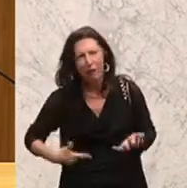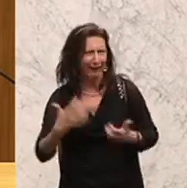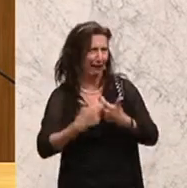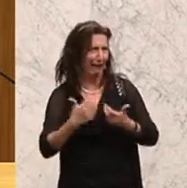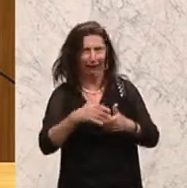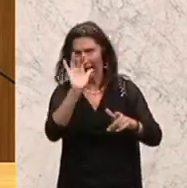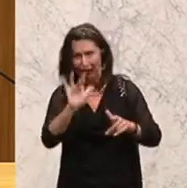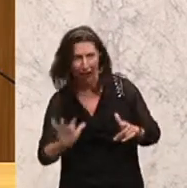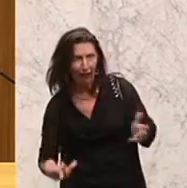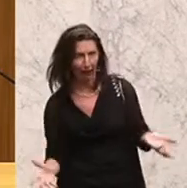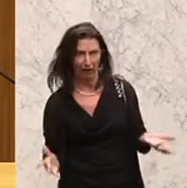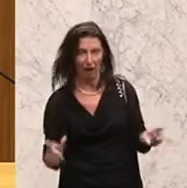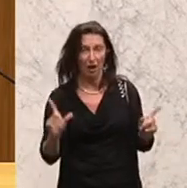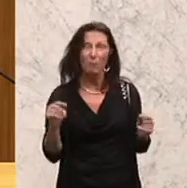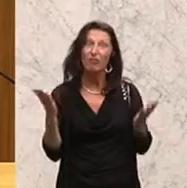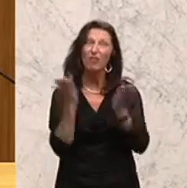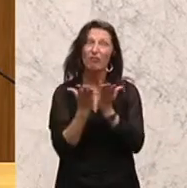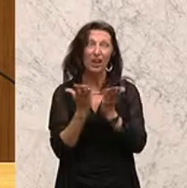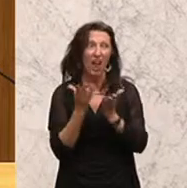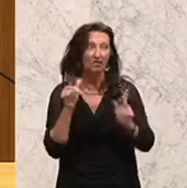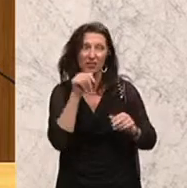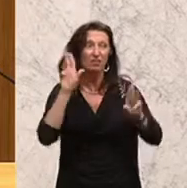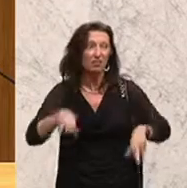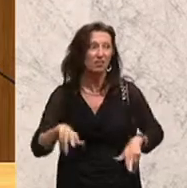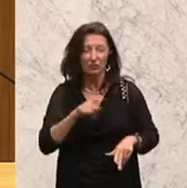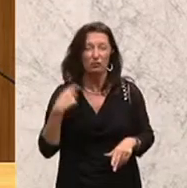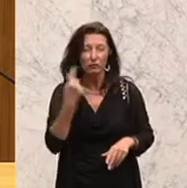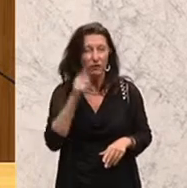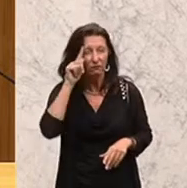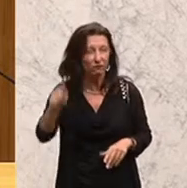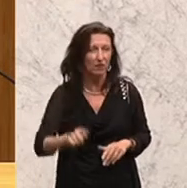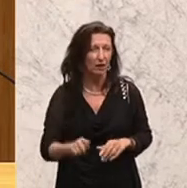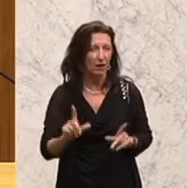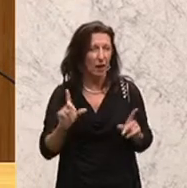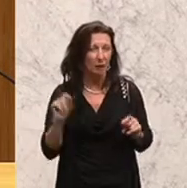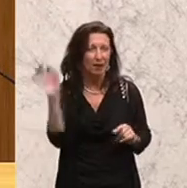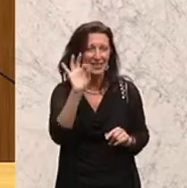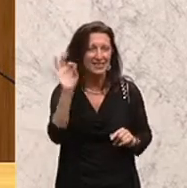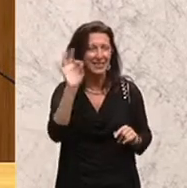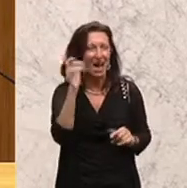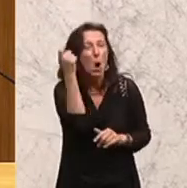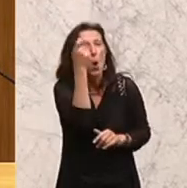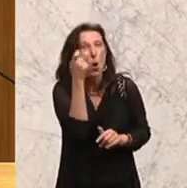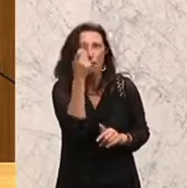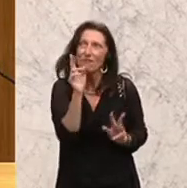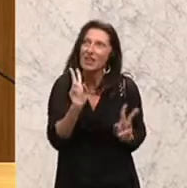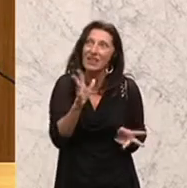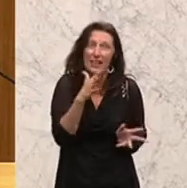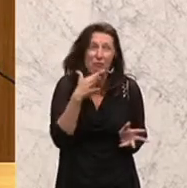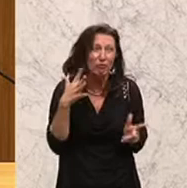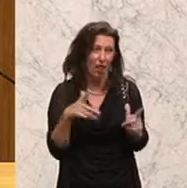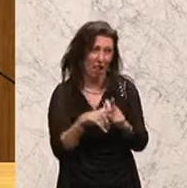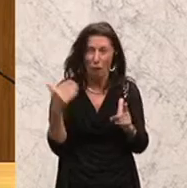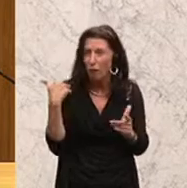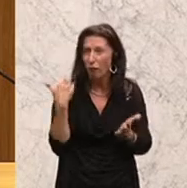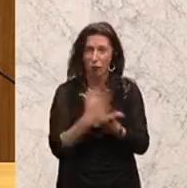sind das Vergleiche, die nicht stimmen. Und wir wissen das. Das ist ein Signal der Hoffnung, dass wir viel leisten können, weil wir schon viel geleistet haben.